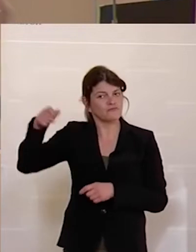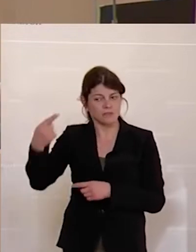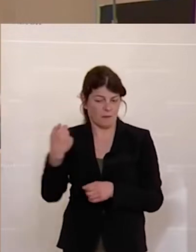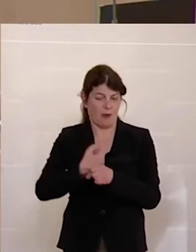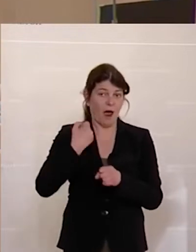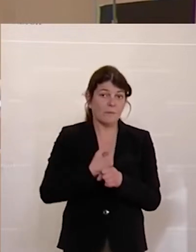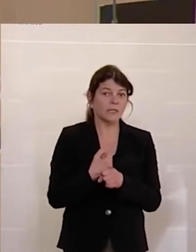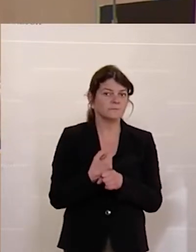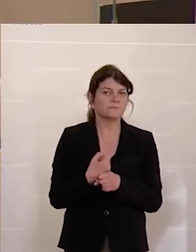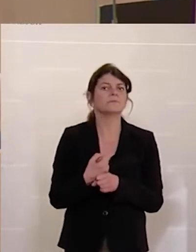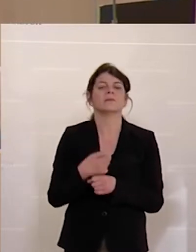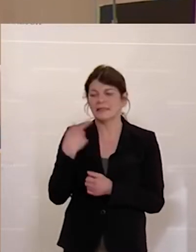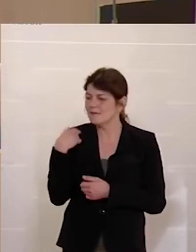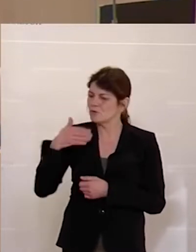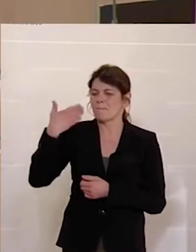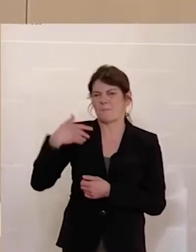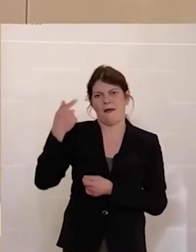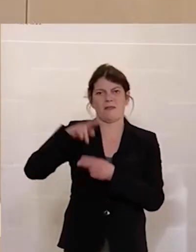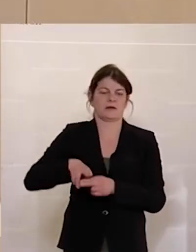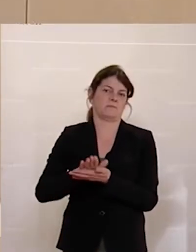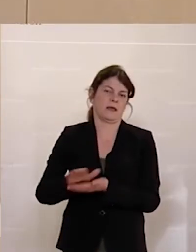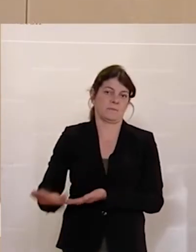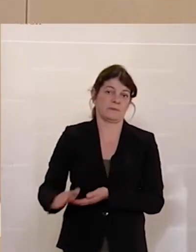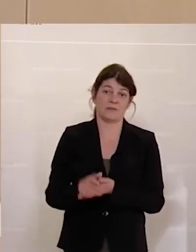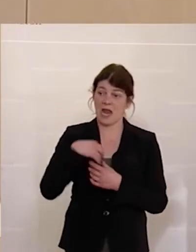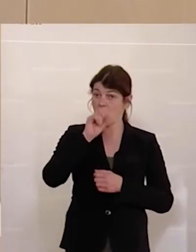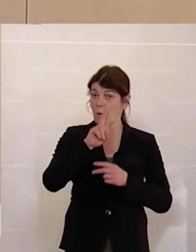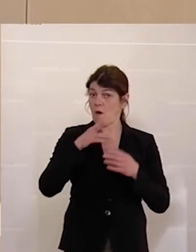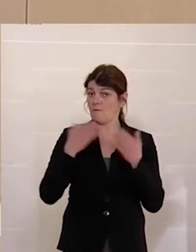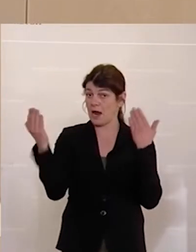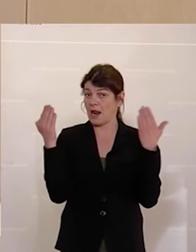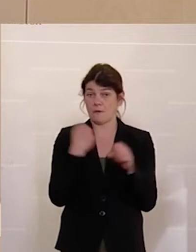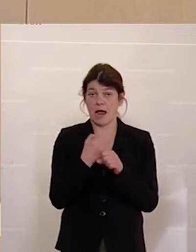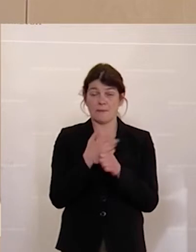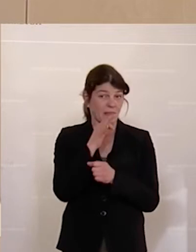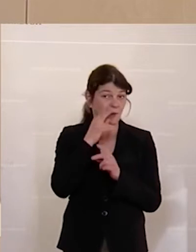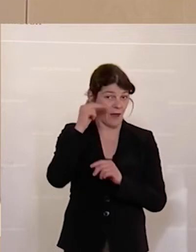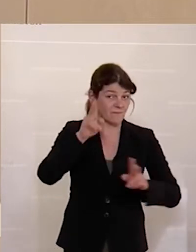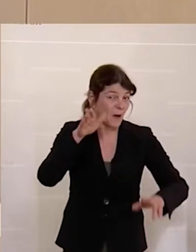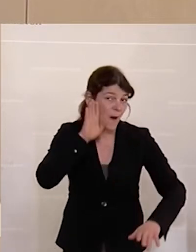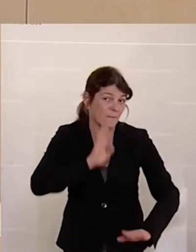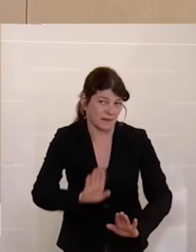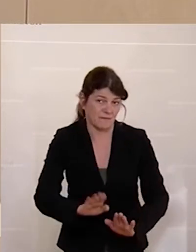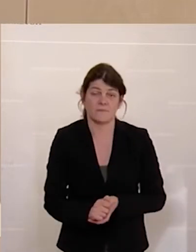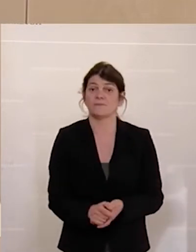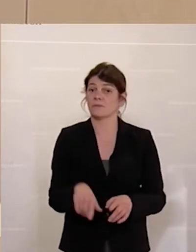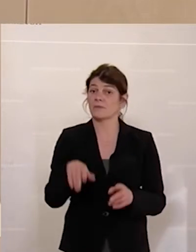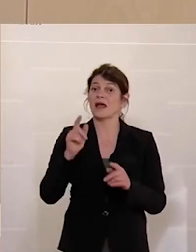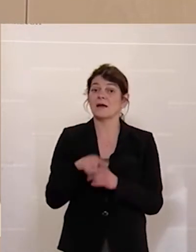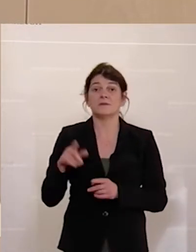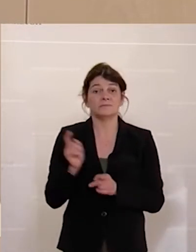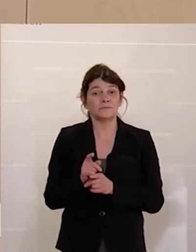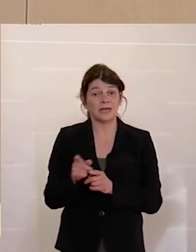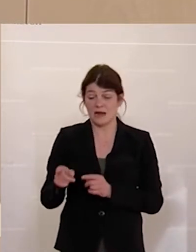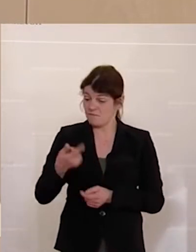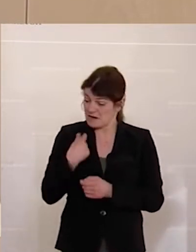in Österreich einfach mehr Geld in der Tasche bleiben. Im EU-Vergleich, meine Damen und Herren, hören Sie sich das wirklich an. Am drittwenigsten